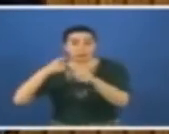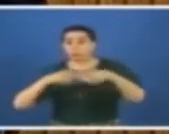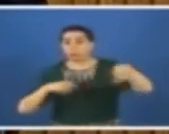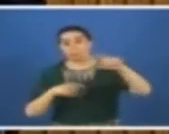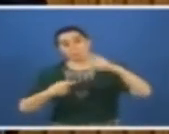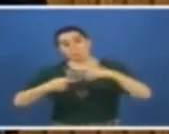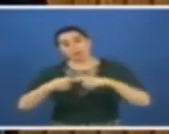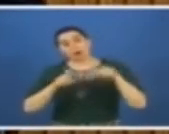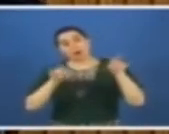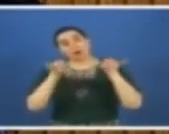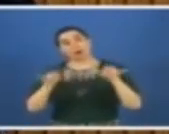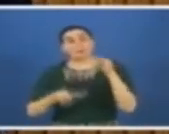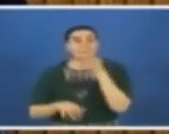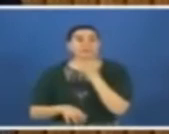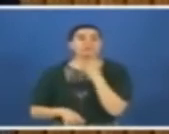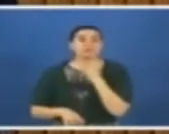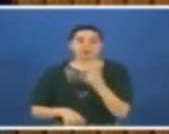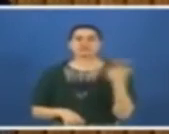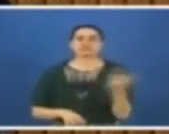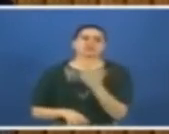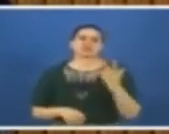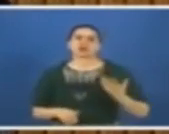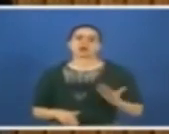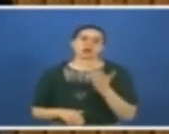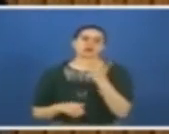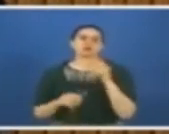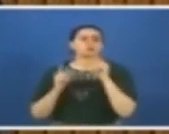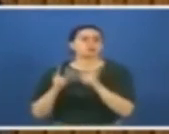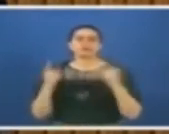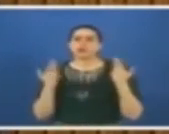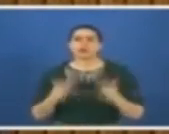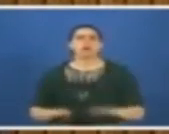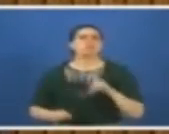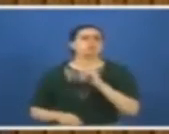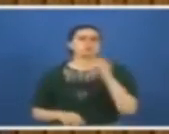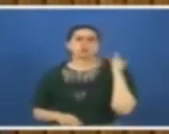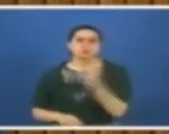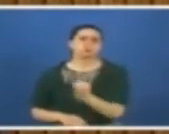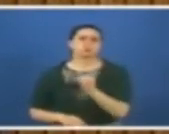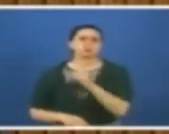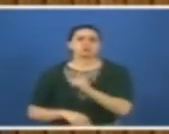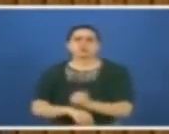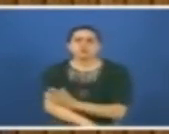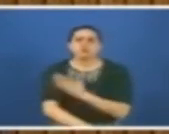üzerinden tanım yapanları da şiddet takınlıyoruz. Onların ne onuru ne de gururu var.